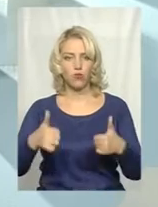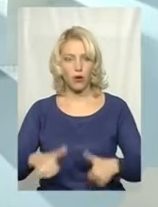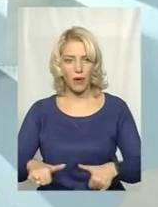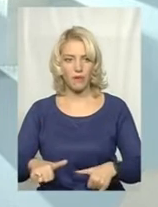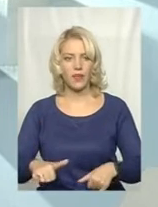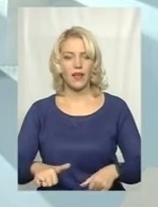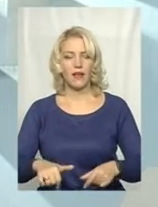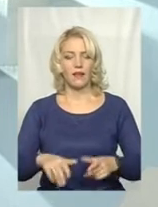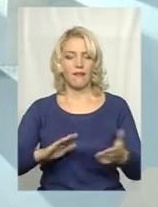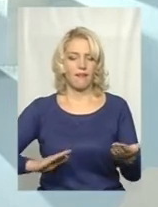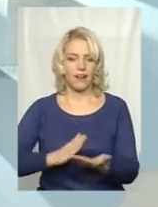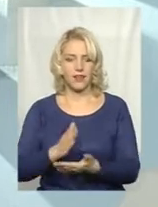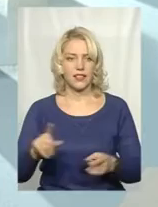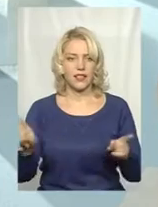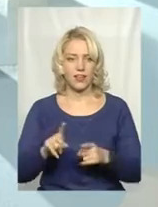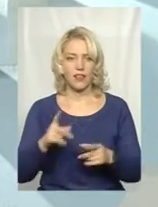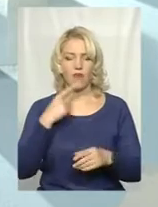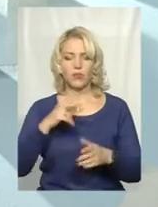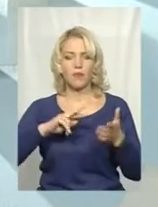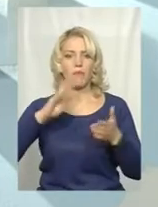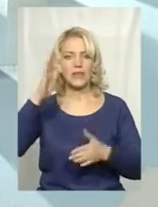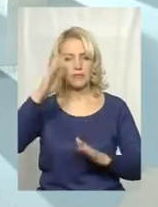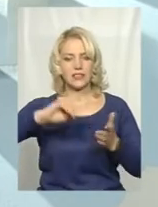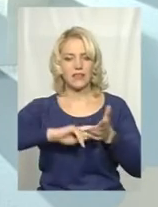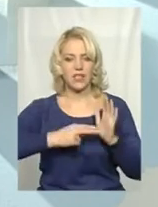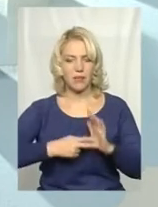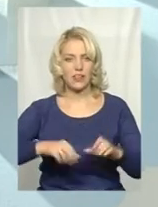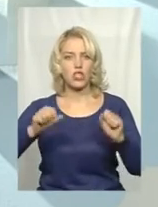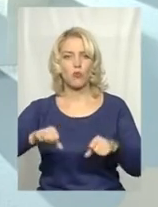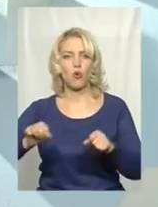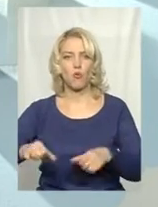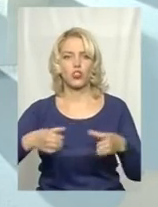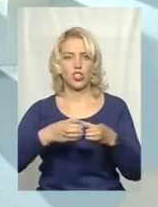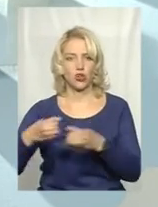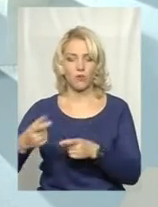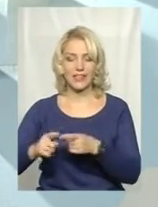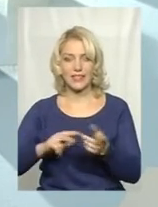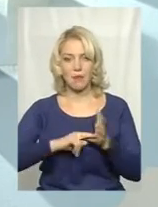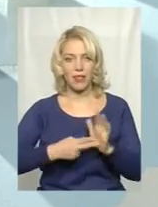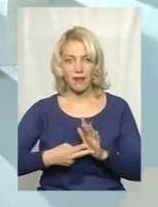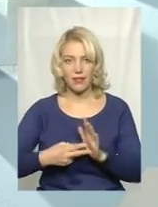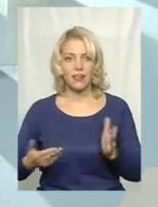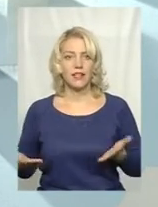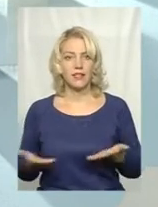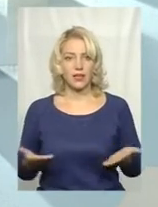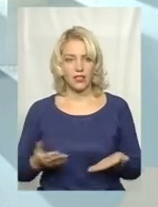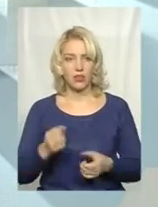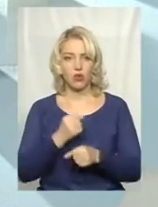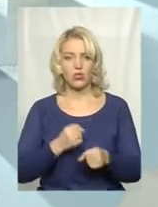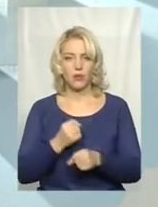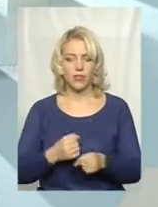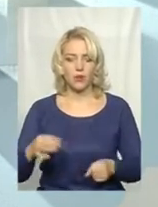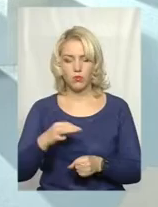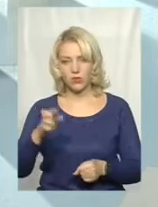карти, яка називається «Перспективний план спроможних громад». Це план, який розробляється